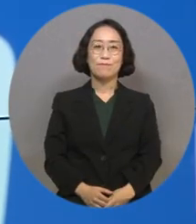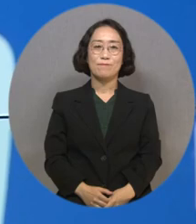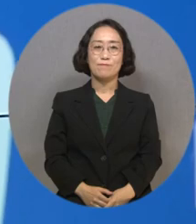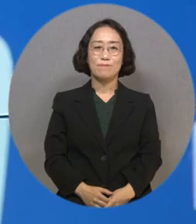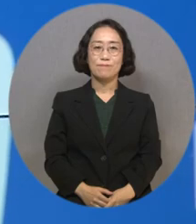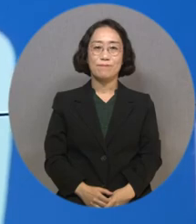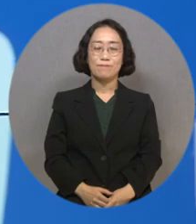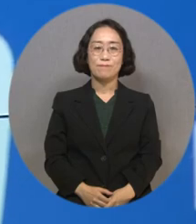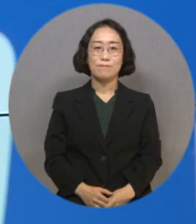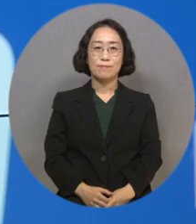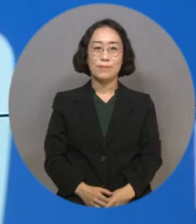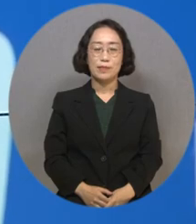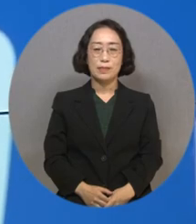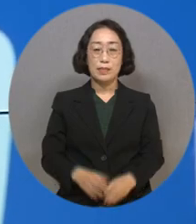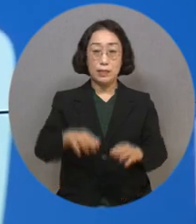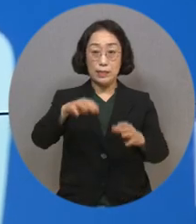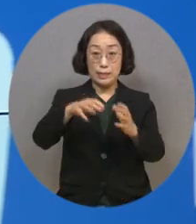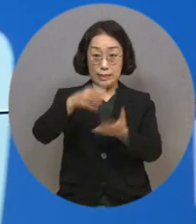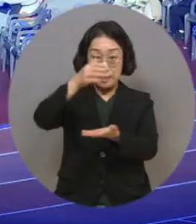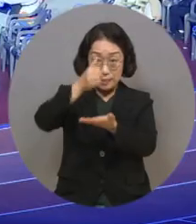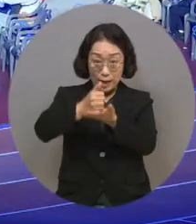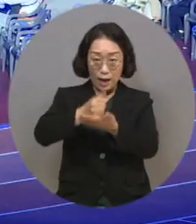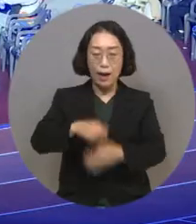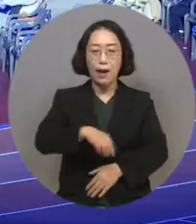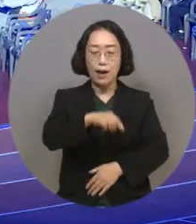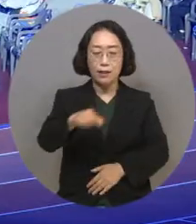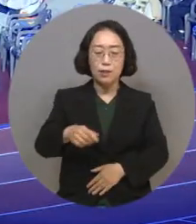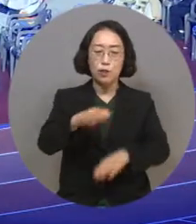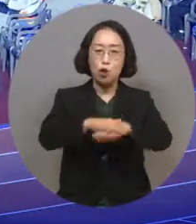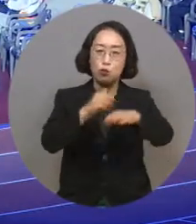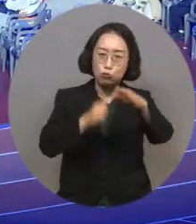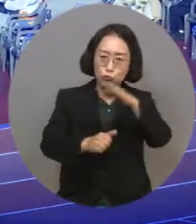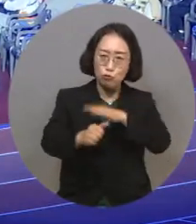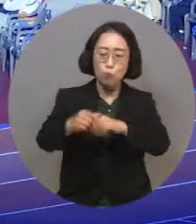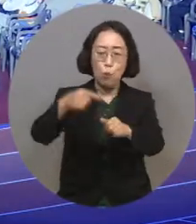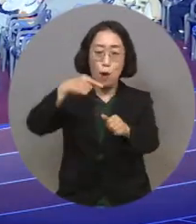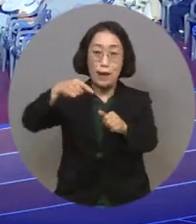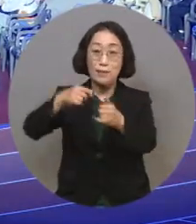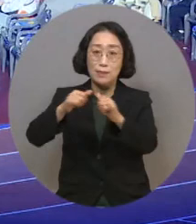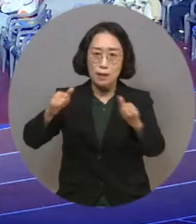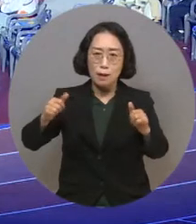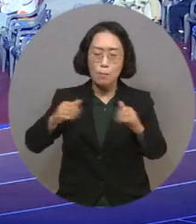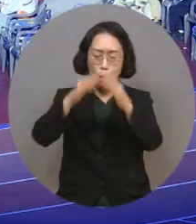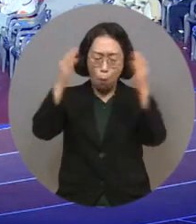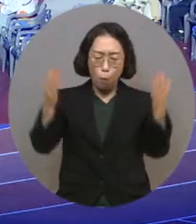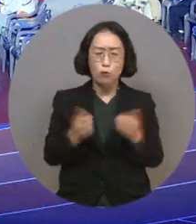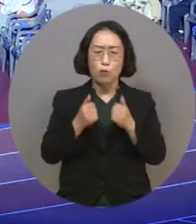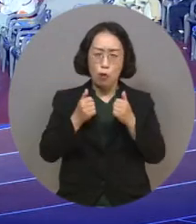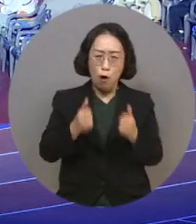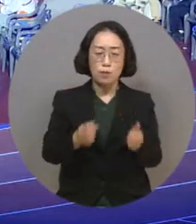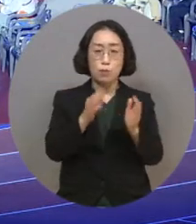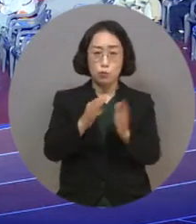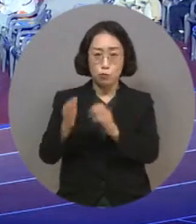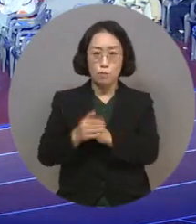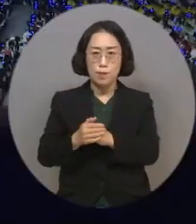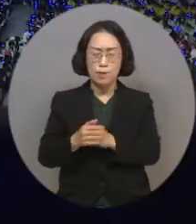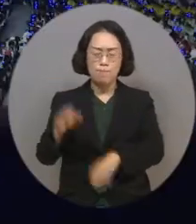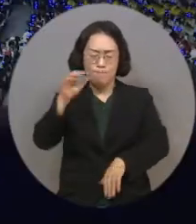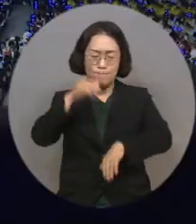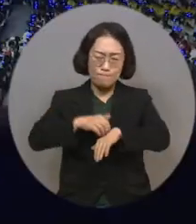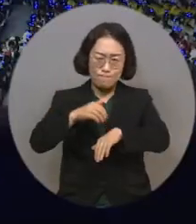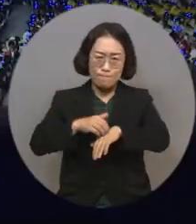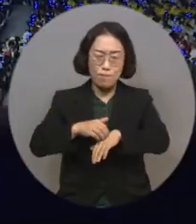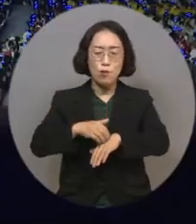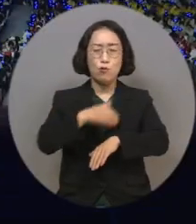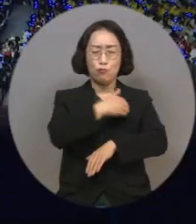김영록 전남도지사는 선수와 지도자 모두 열심히 준비한 만큼 그동안 갈고 닦은 기량을